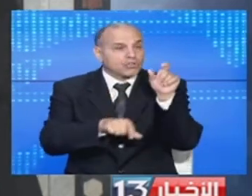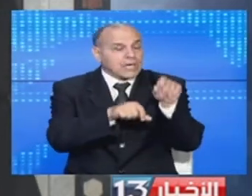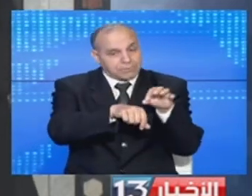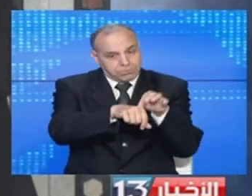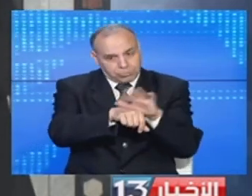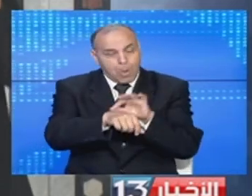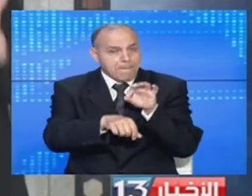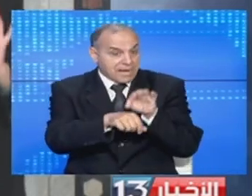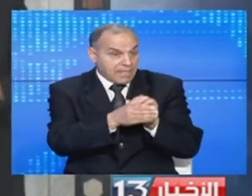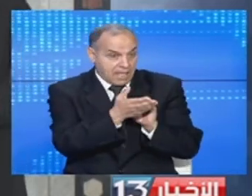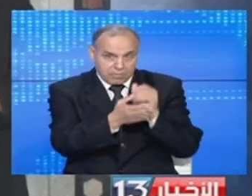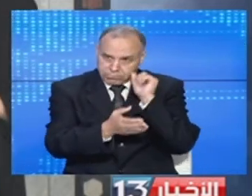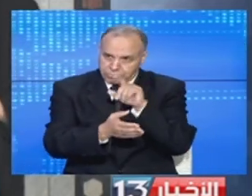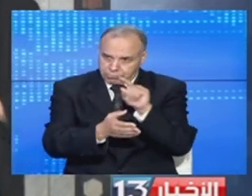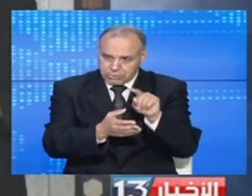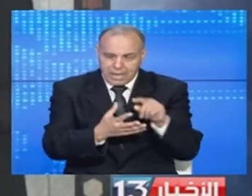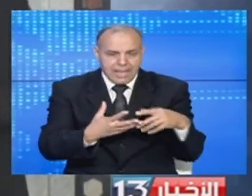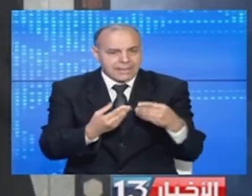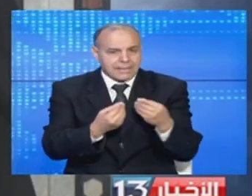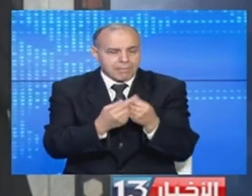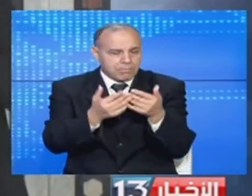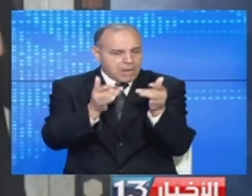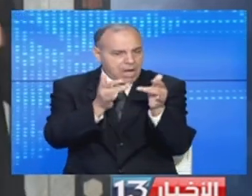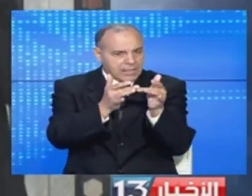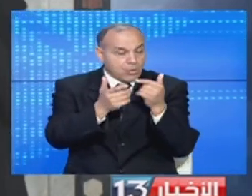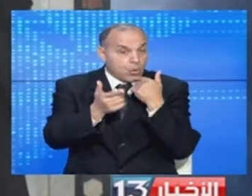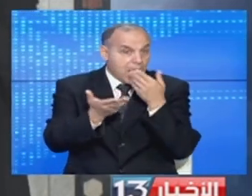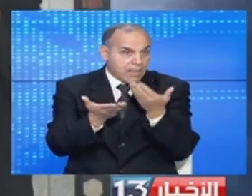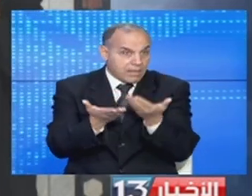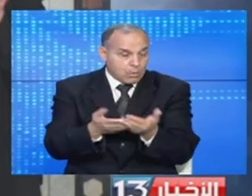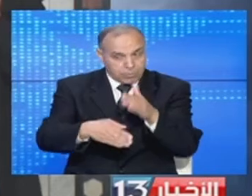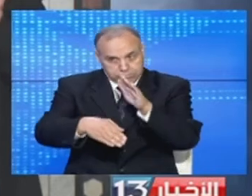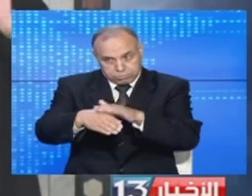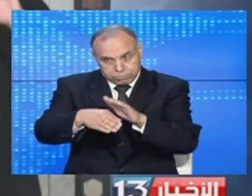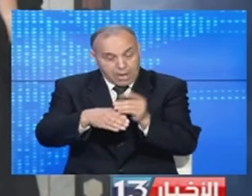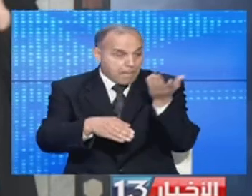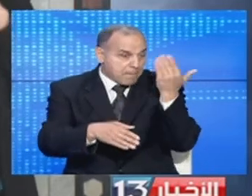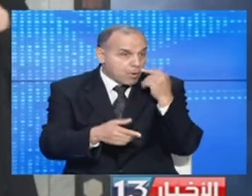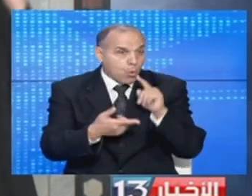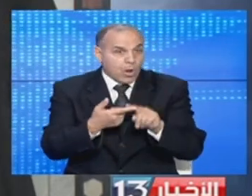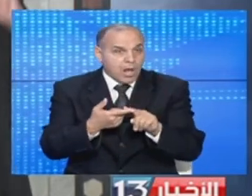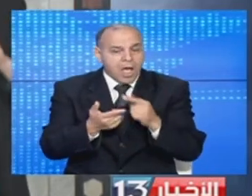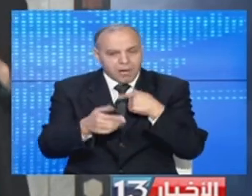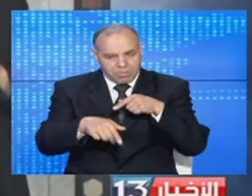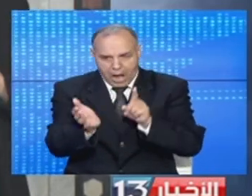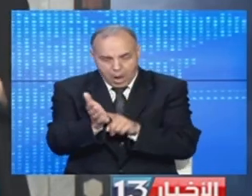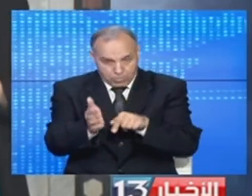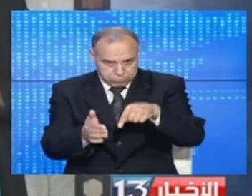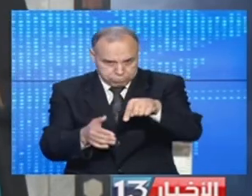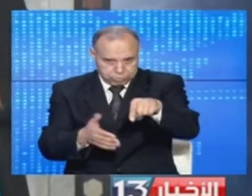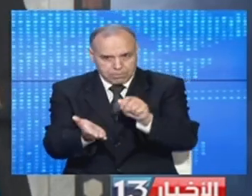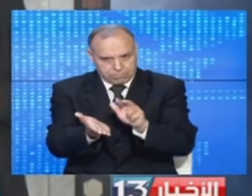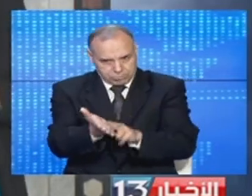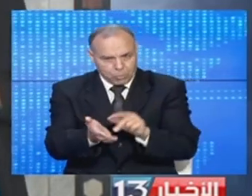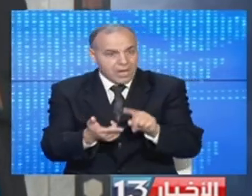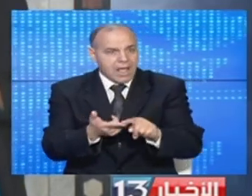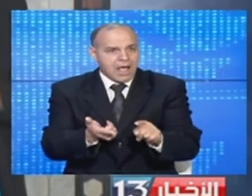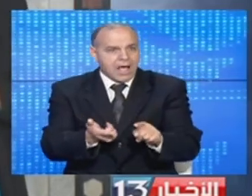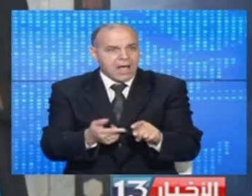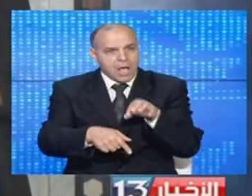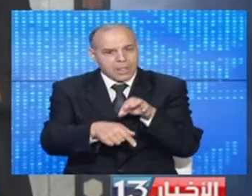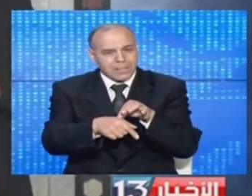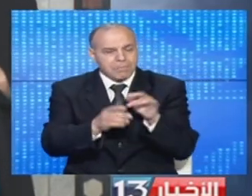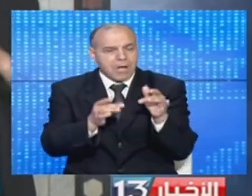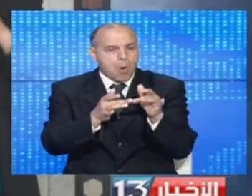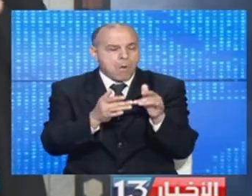والمريض هو تابع لطب عن البعض حذرنا امر مش يصدر قريبا ان شاء الله خاص بالطب